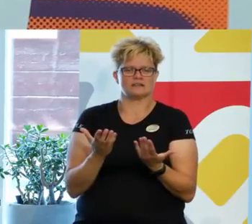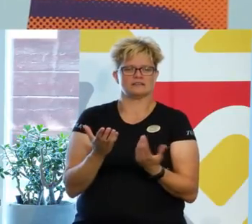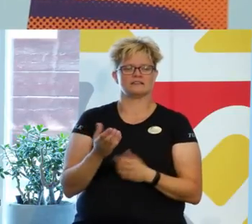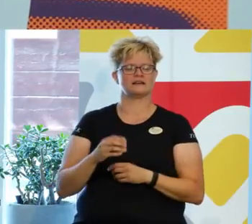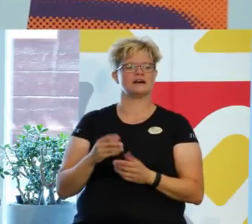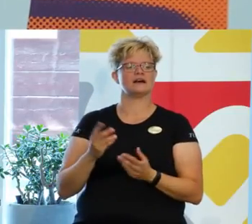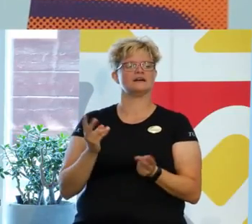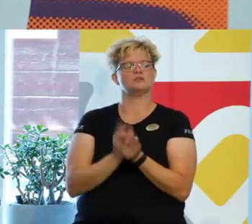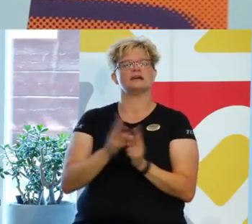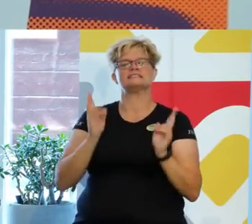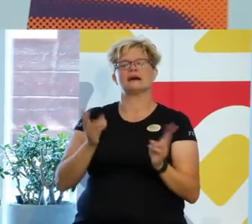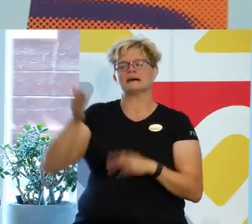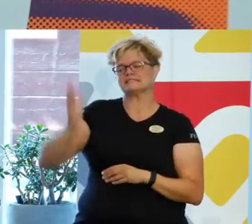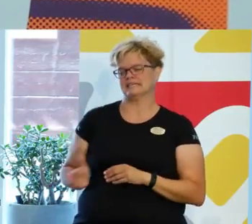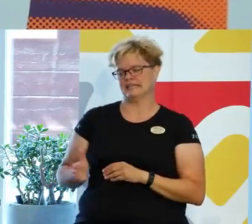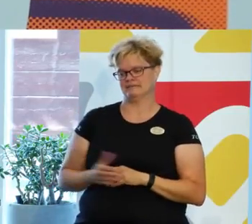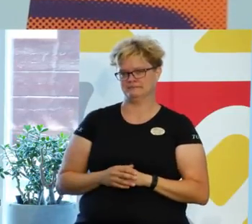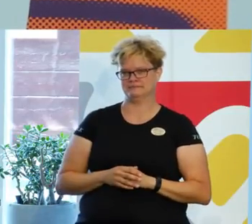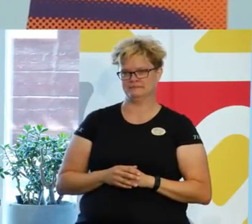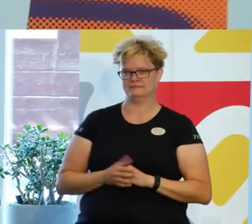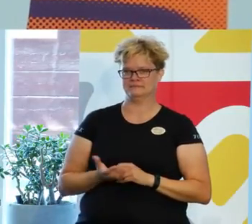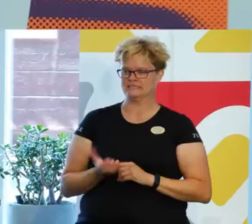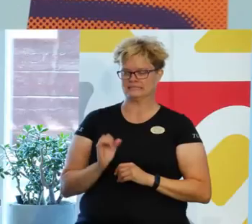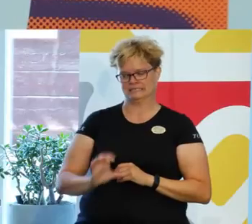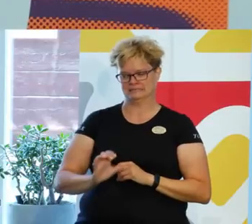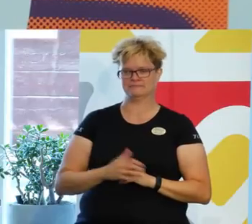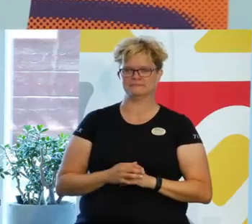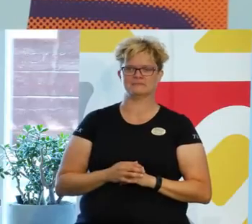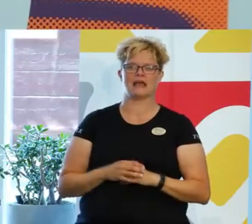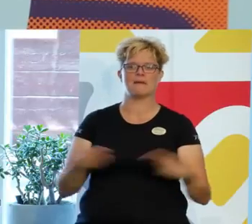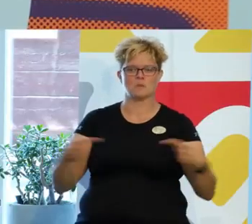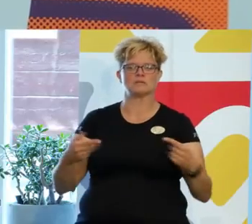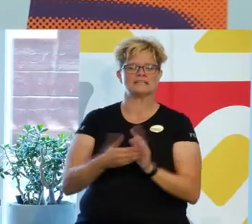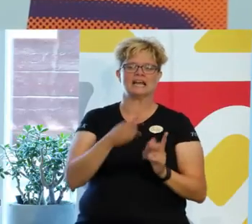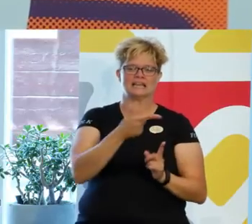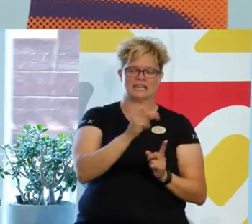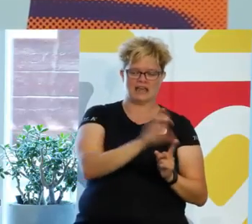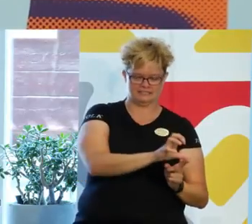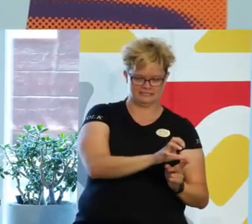betyder på samma sida. Enkelt uttryckt så kan man säga att är motsats till trans.